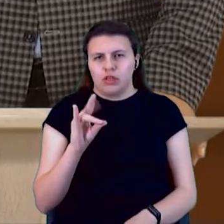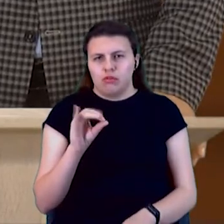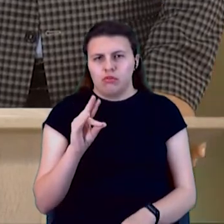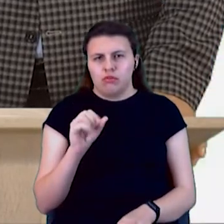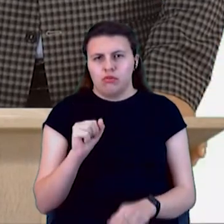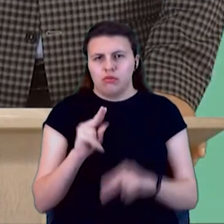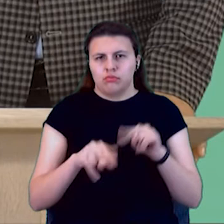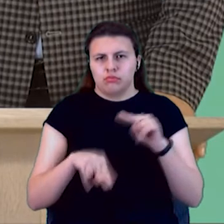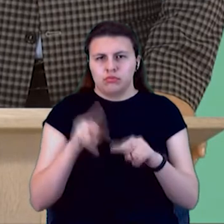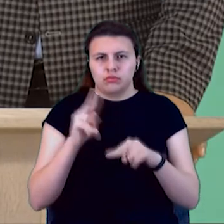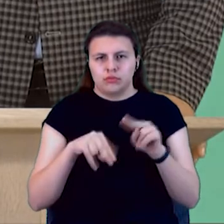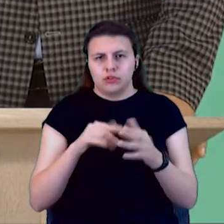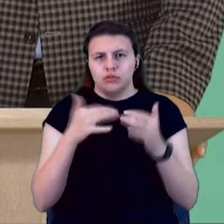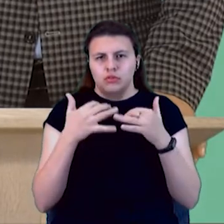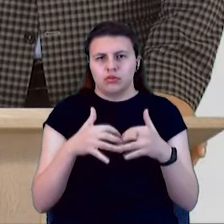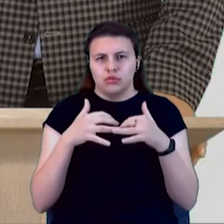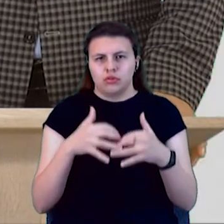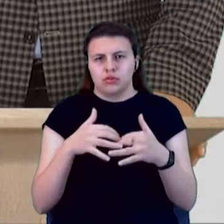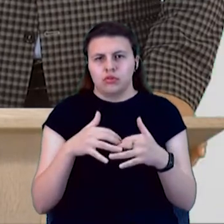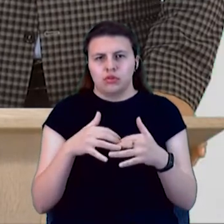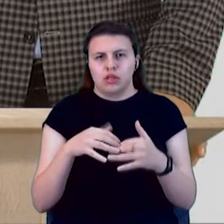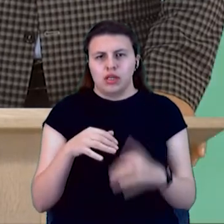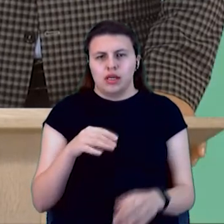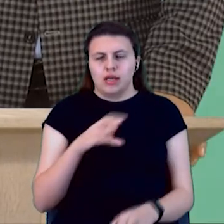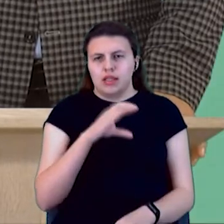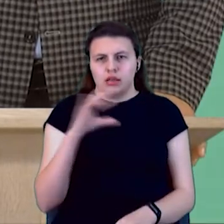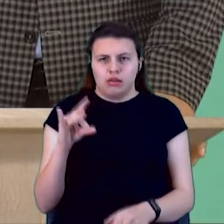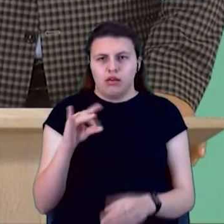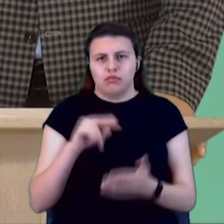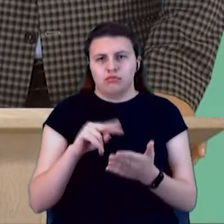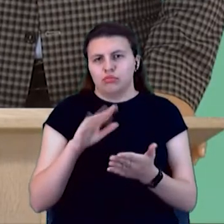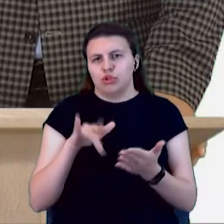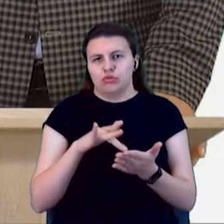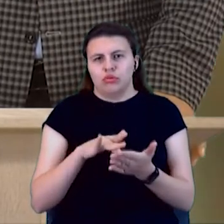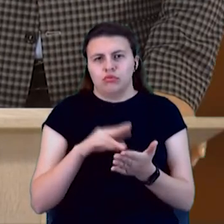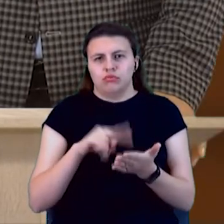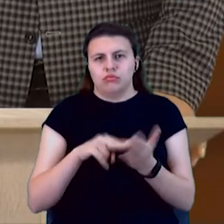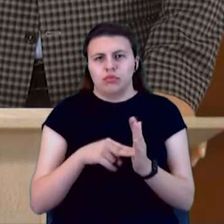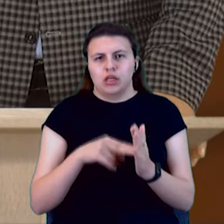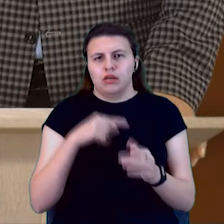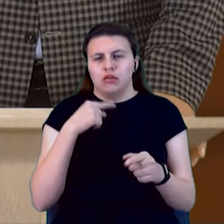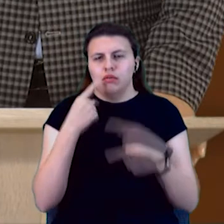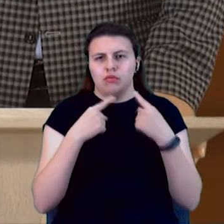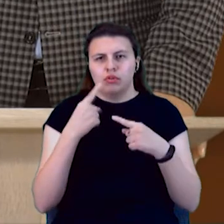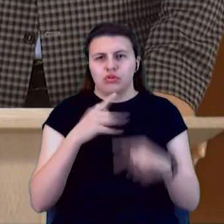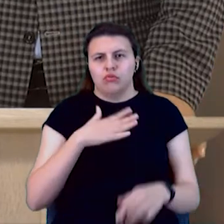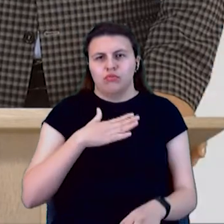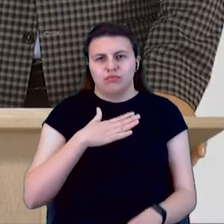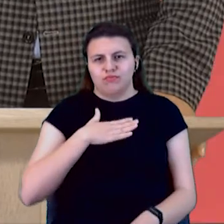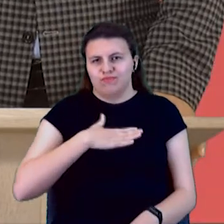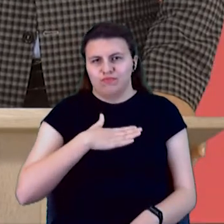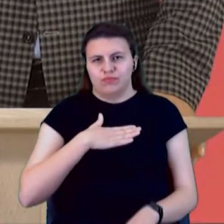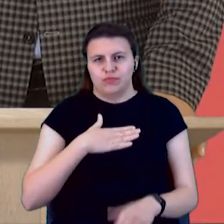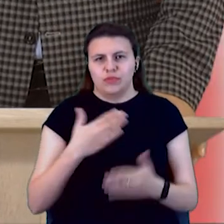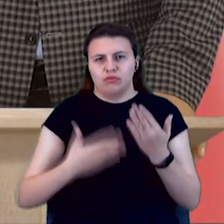централізації міського планування, повідомляла про незадовільний стан житла та інфраструктури у місті. Одним із